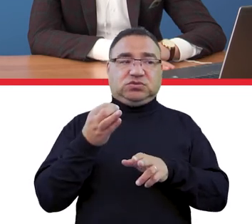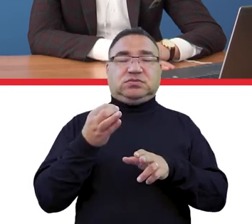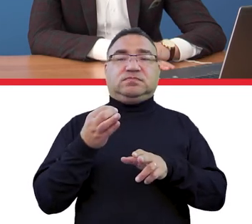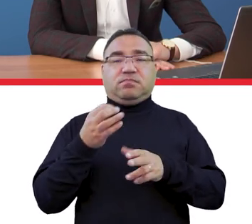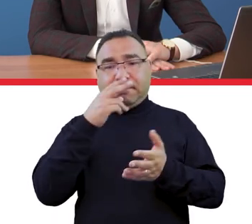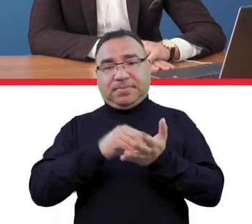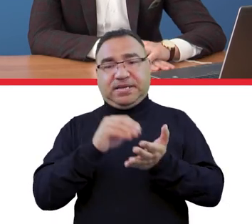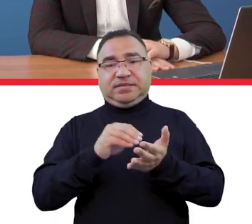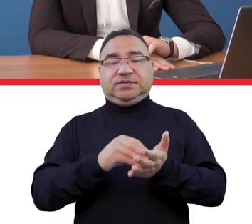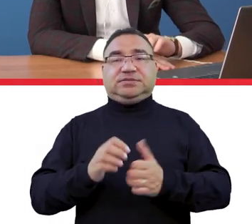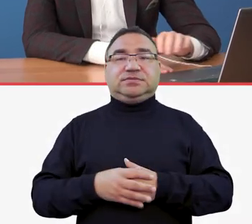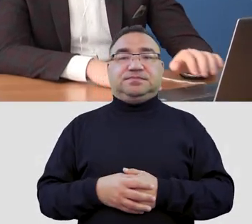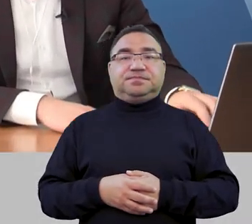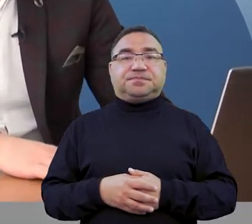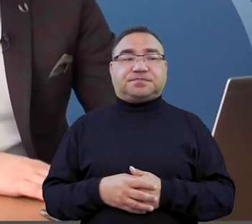praktyczny.